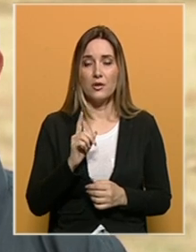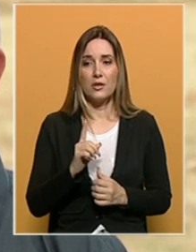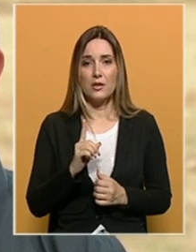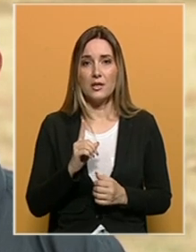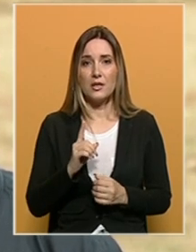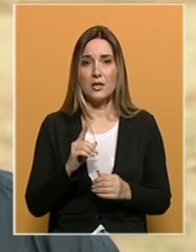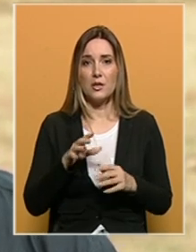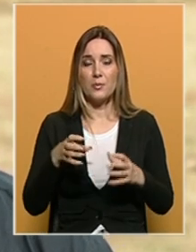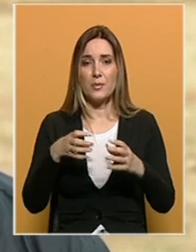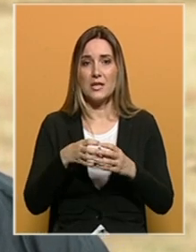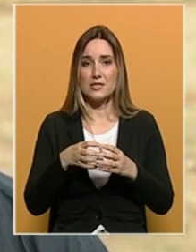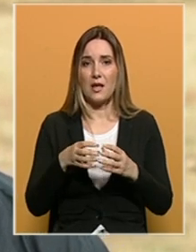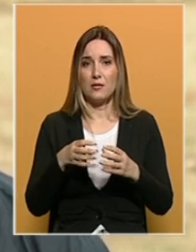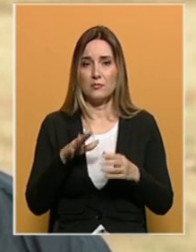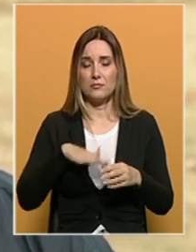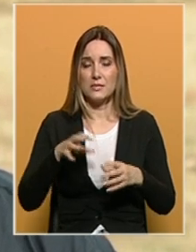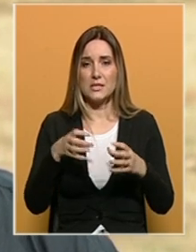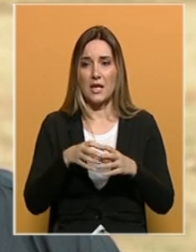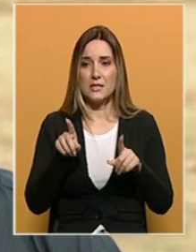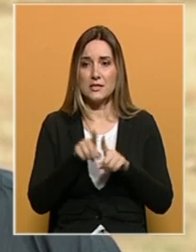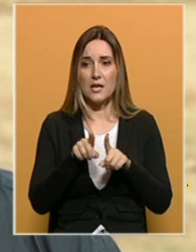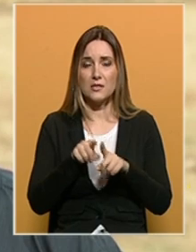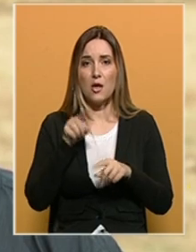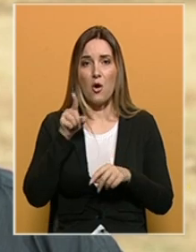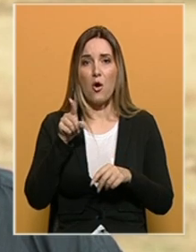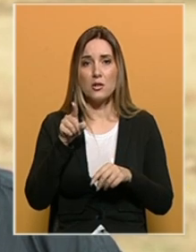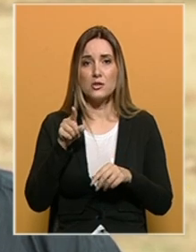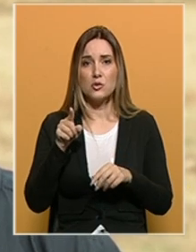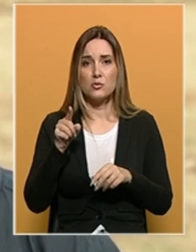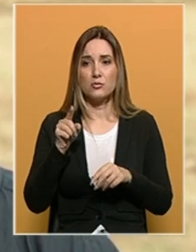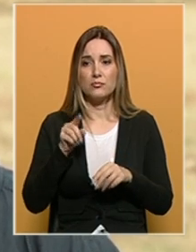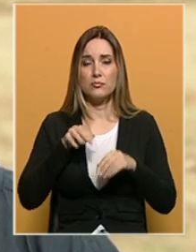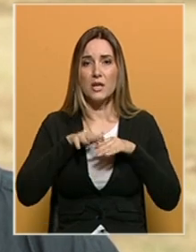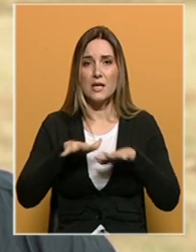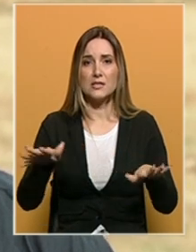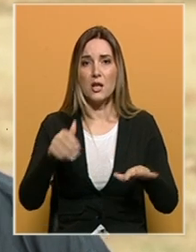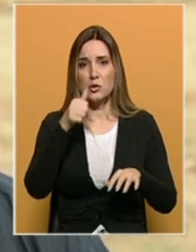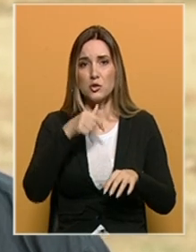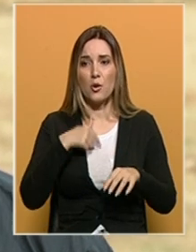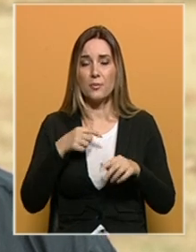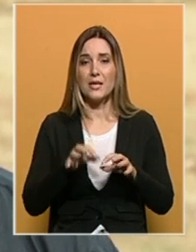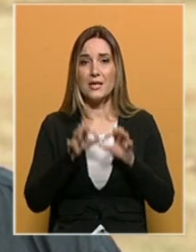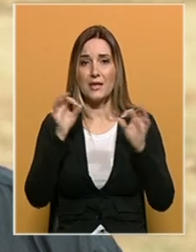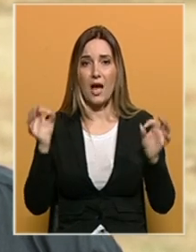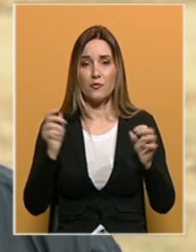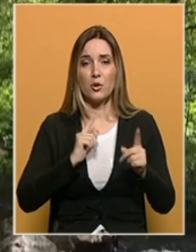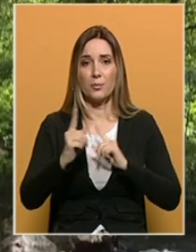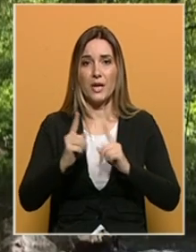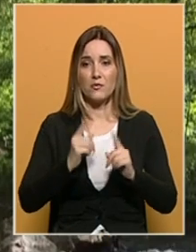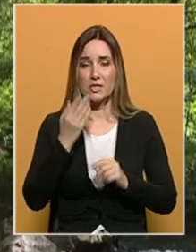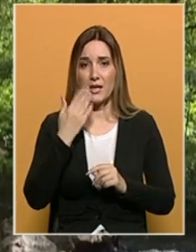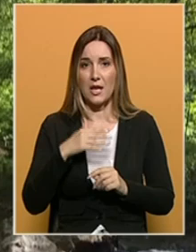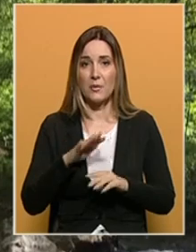mjesna zajednica ista. Oni su raselili zbog toga što mi javnog prevoza ne imamo.